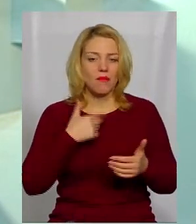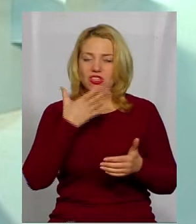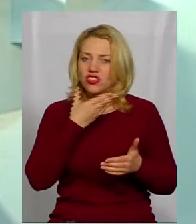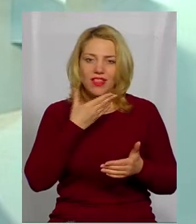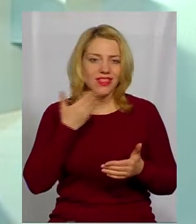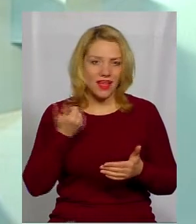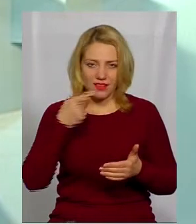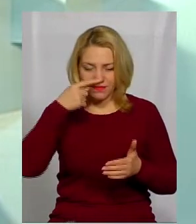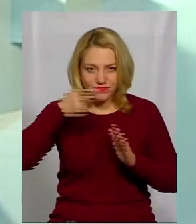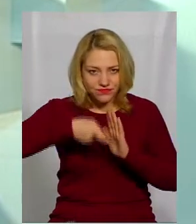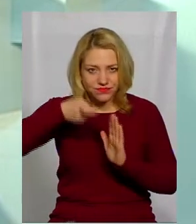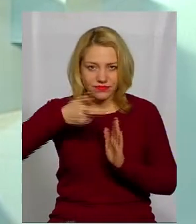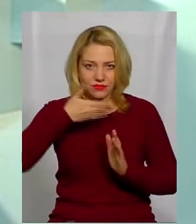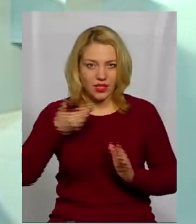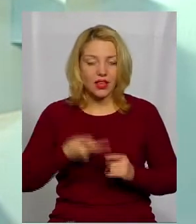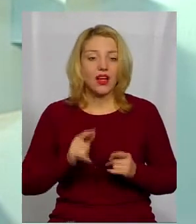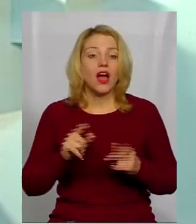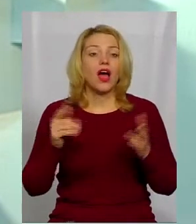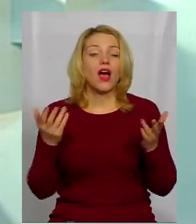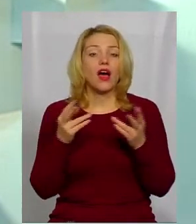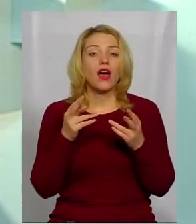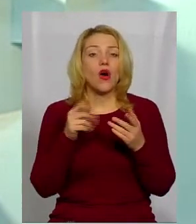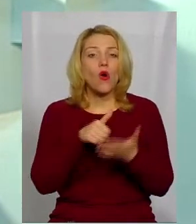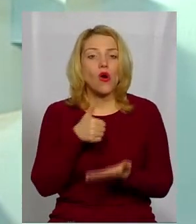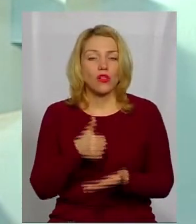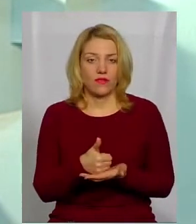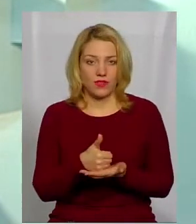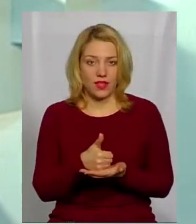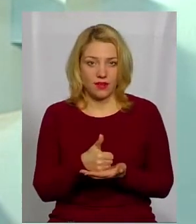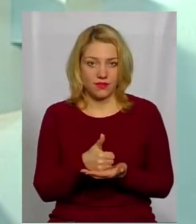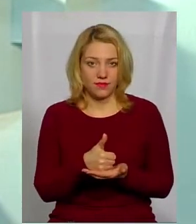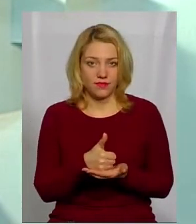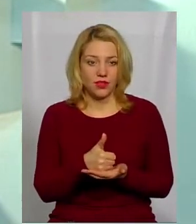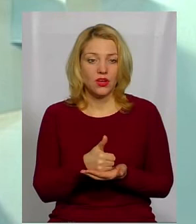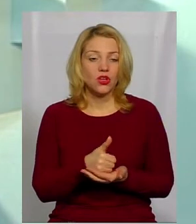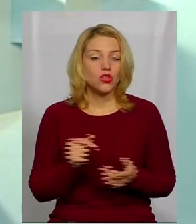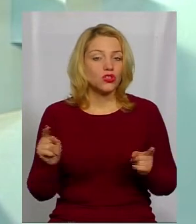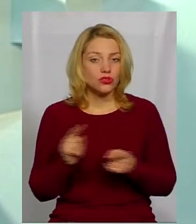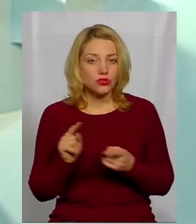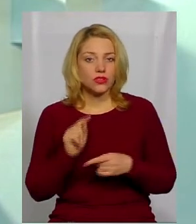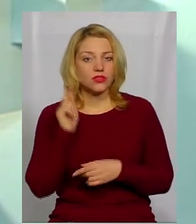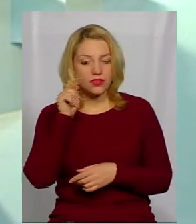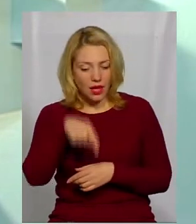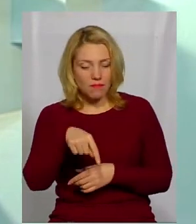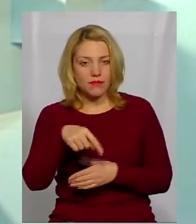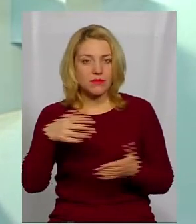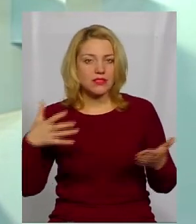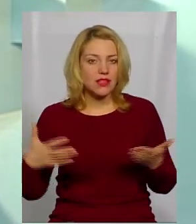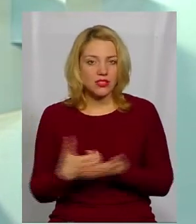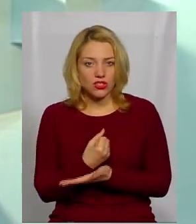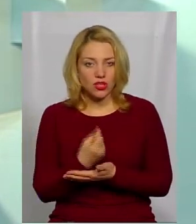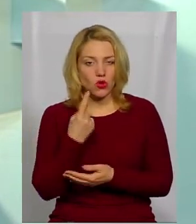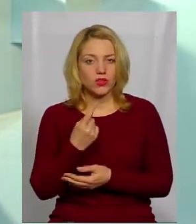Але основне, що ми зараз дійсно, про що говорив наш археолог Вітру Вєтру, що там ми зараз знайшли один